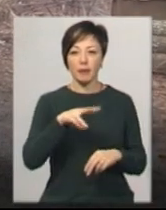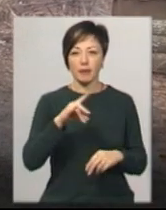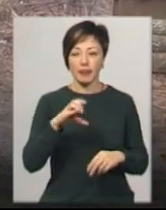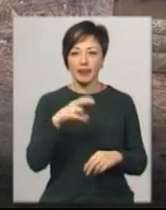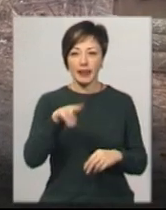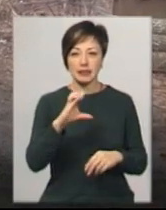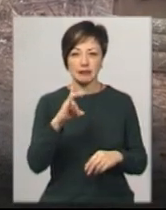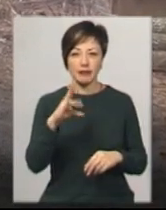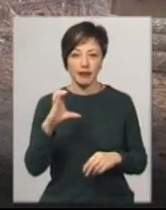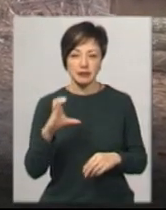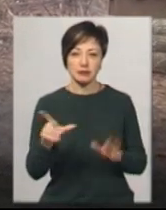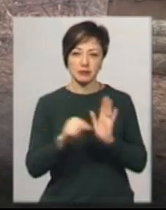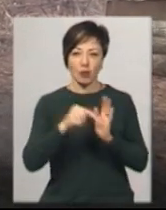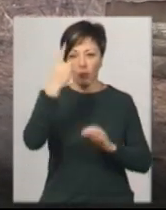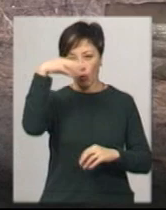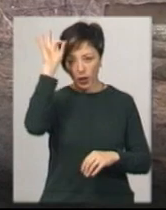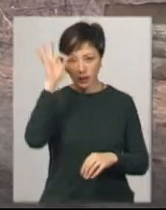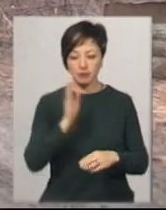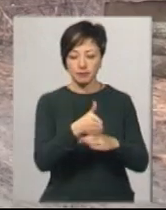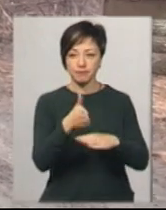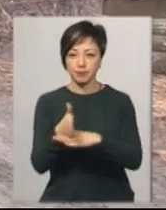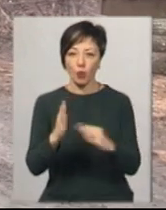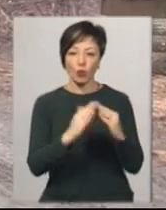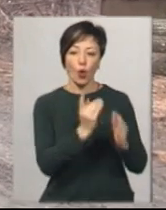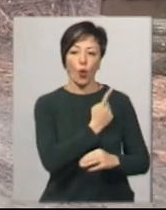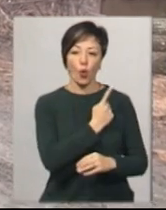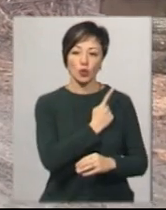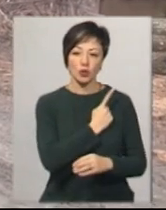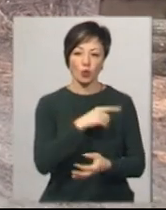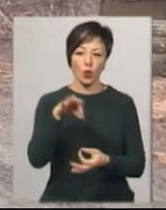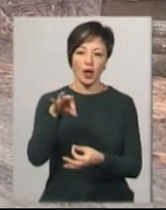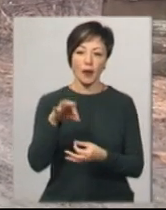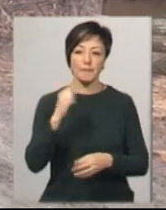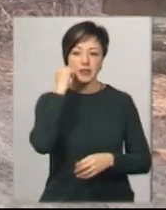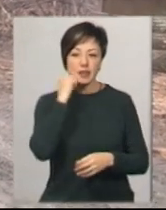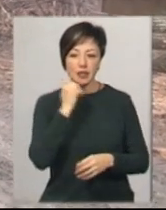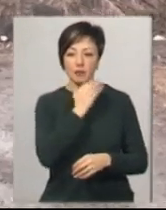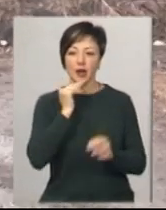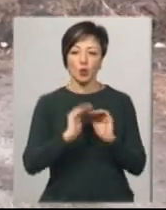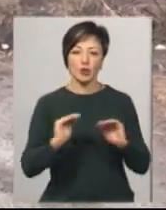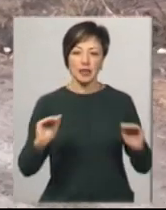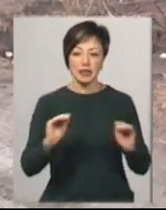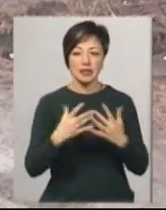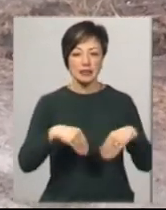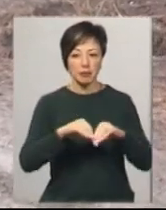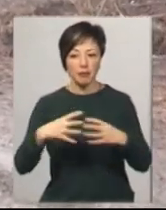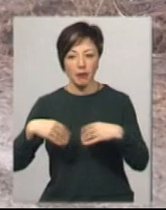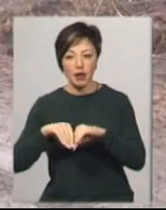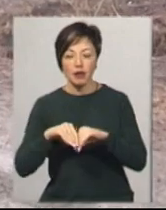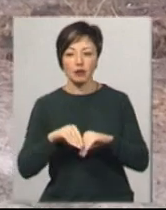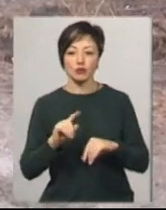поліції було відпрацьовано будинки одиноких, престарілих, багатодітних сімей. Тому що була